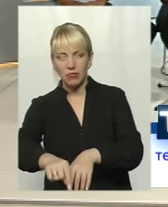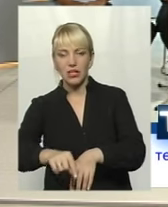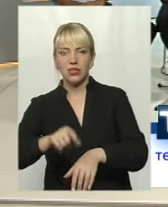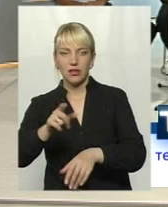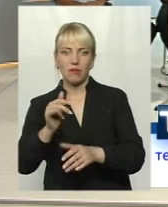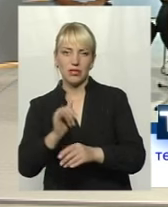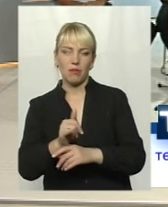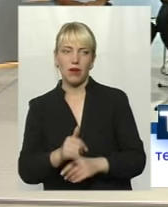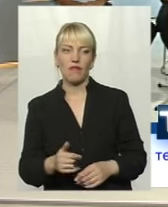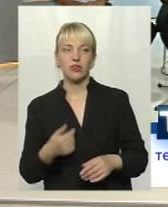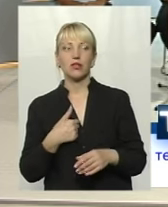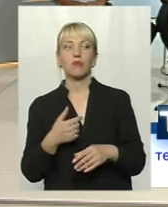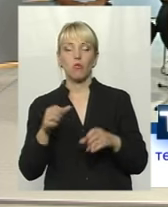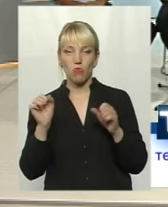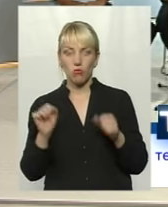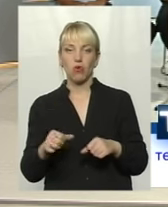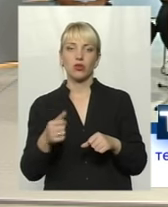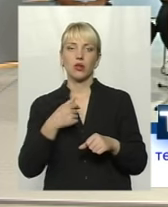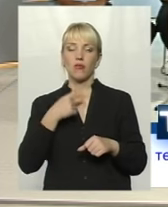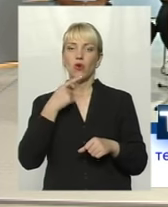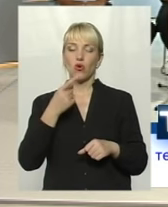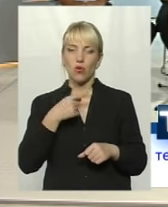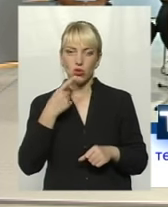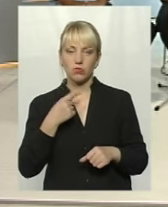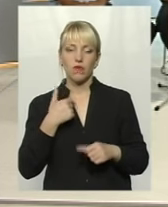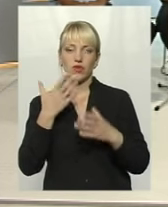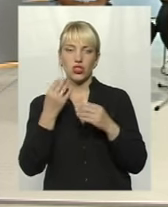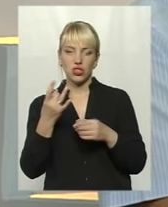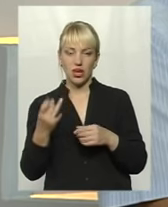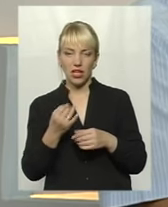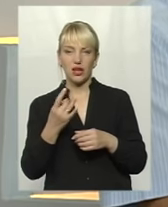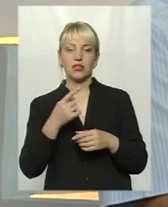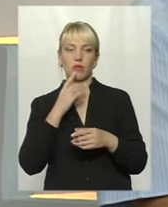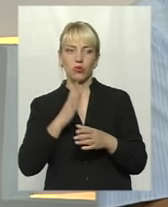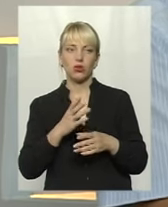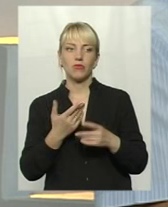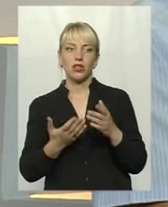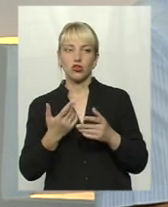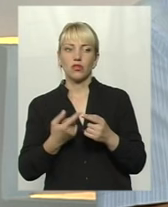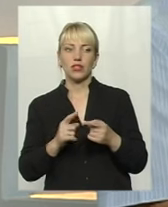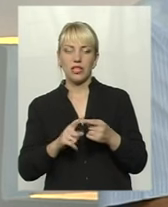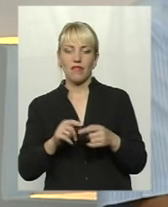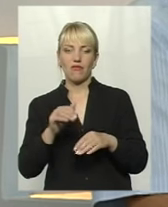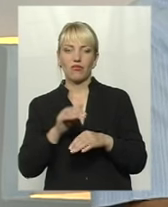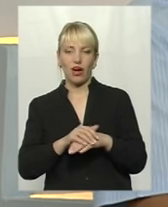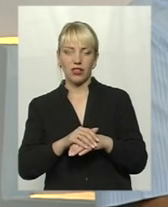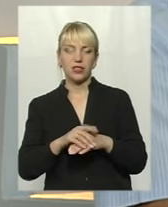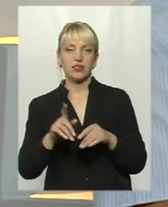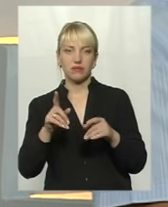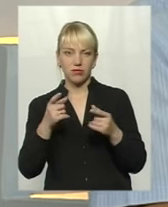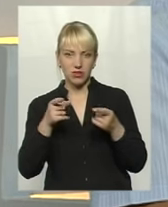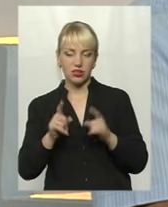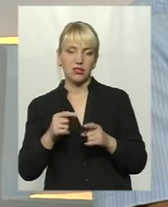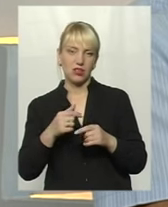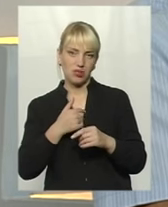роботу я ж кажу, проводили, розмовляли, ще раз попереду, ще раз попросимо, щоб дійсності підсловник заправилися, якщо це дійсності відповідає так факт. разве говорять, значить можливо була це